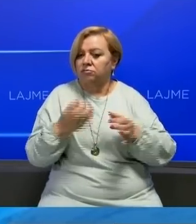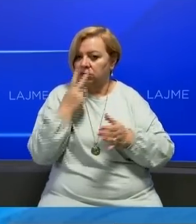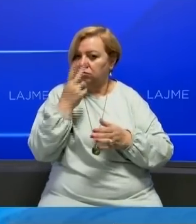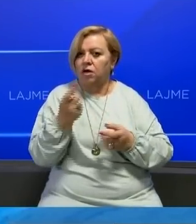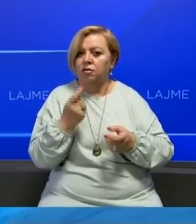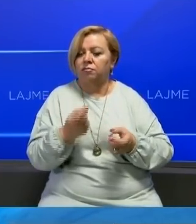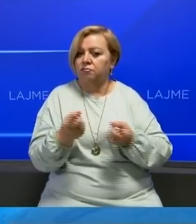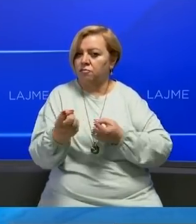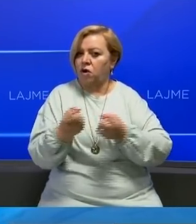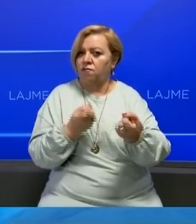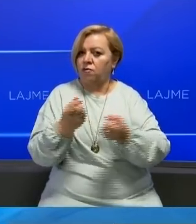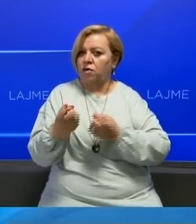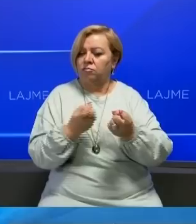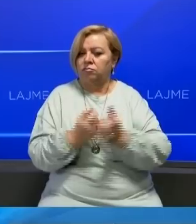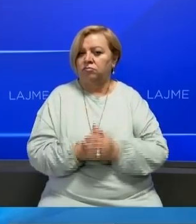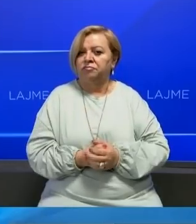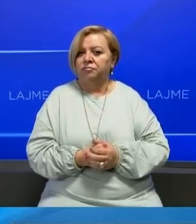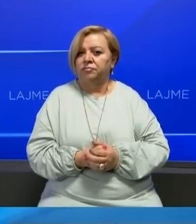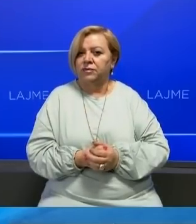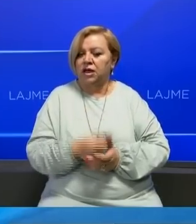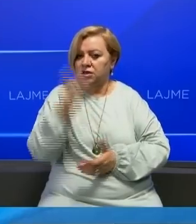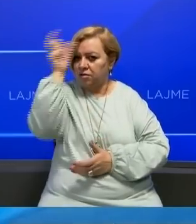provokemi i hapën nga fëqini i verjor.